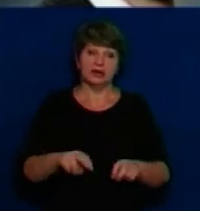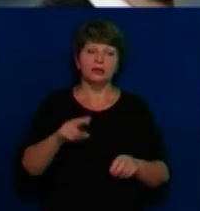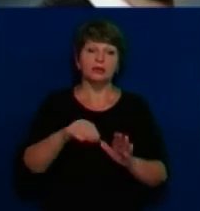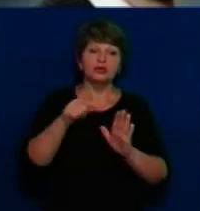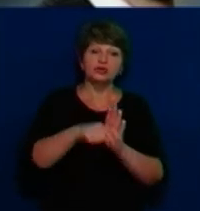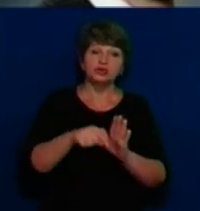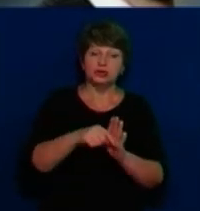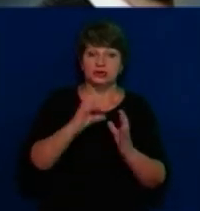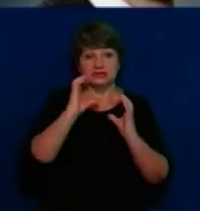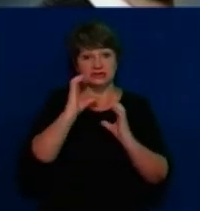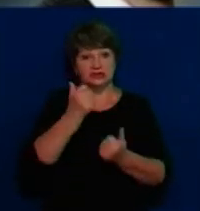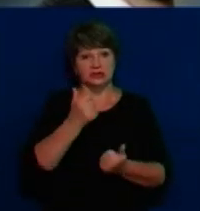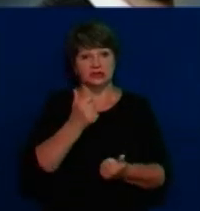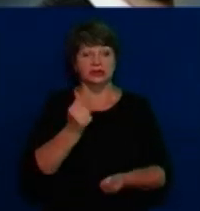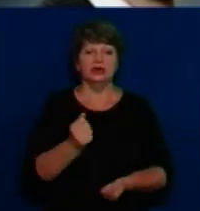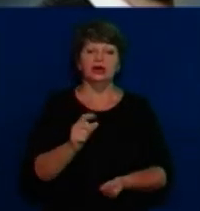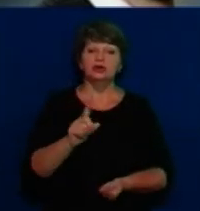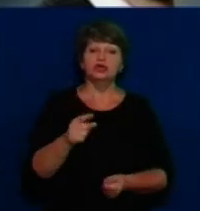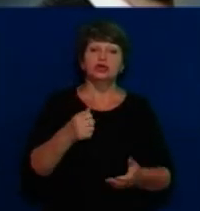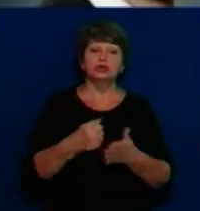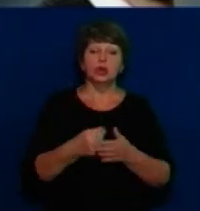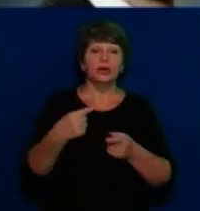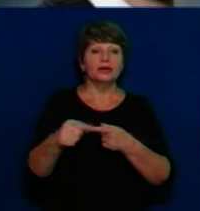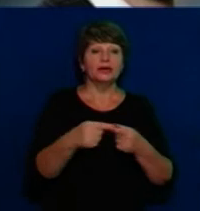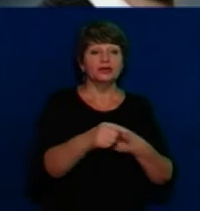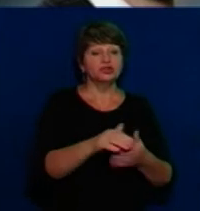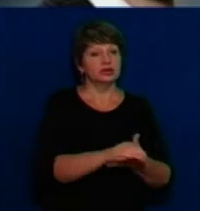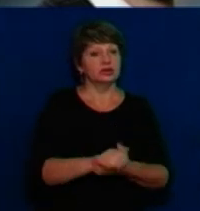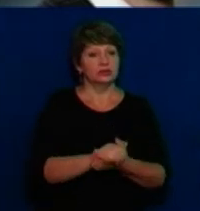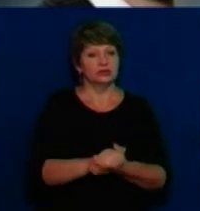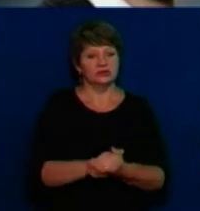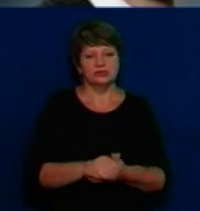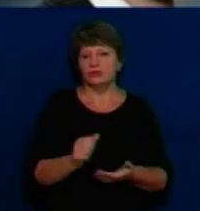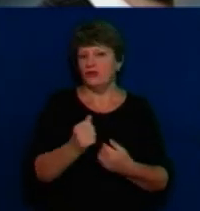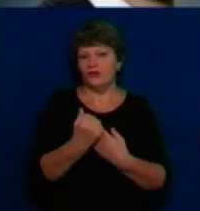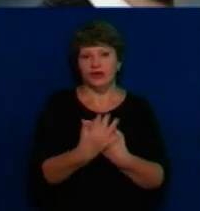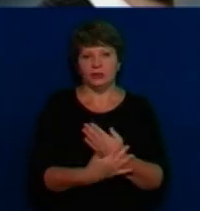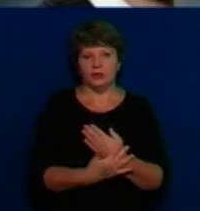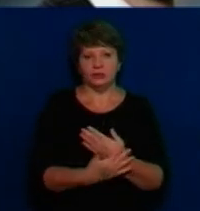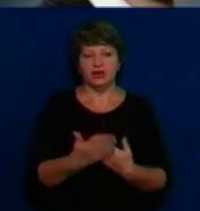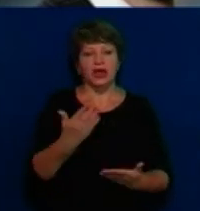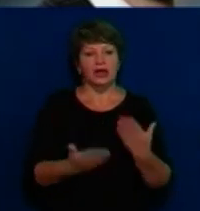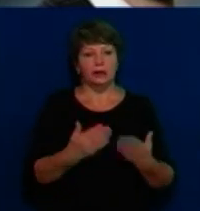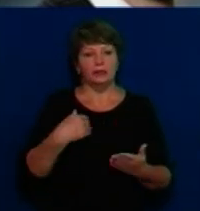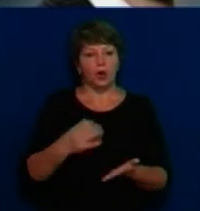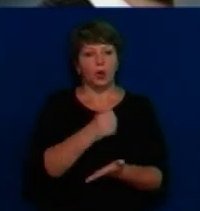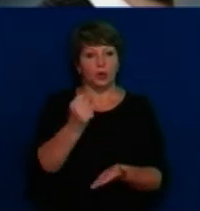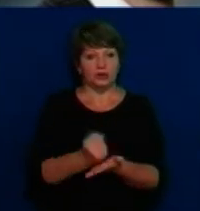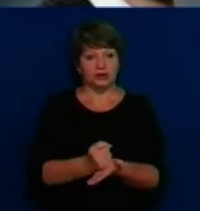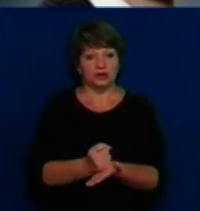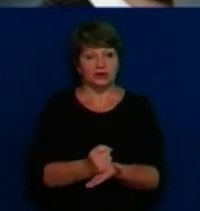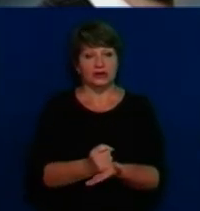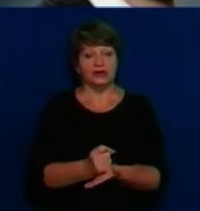суті і конструктивно. А щодо інших громад, ну, вибачте, але ж якби ми ухвалили такому вигляді, в якому це